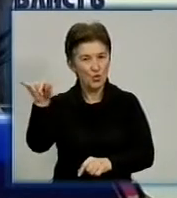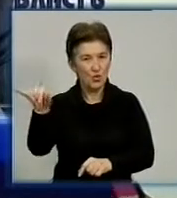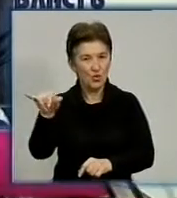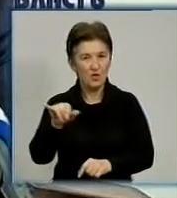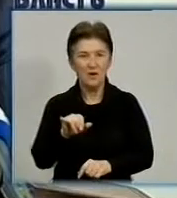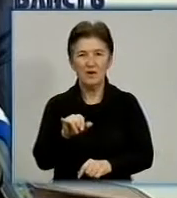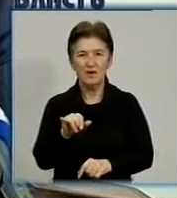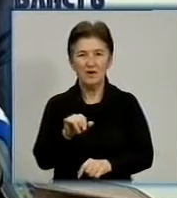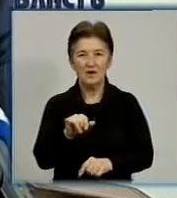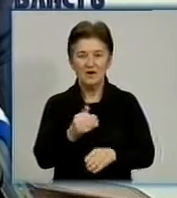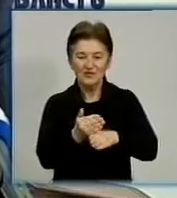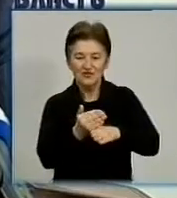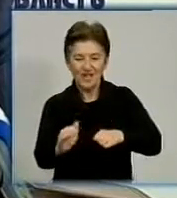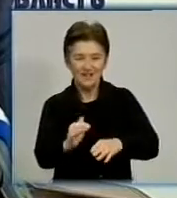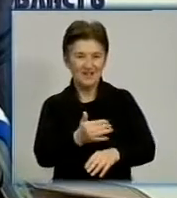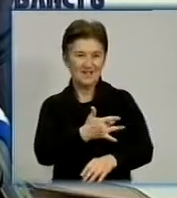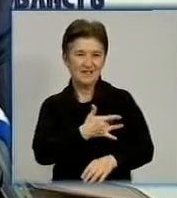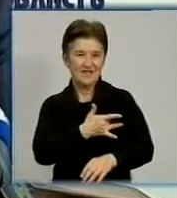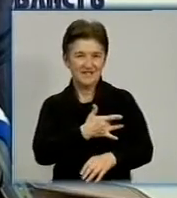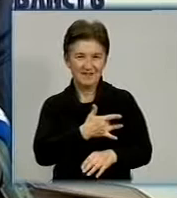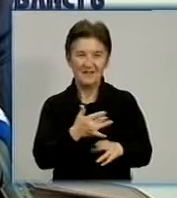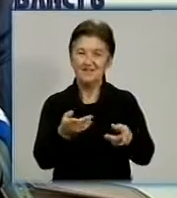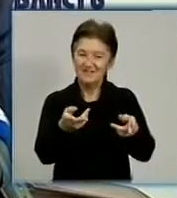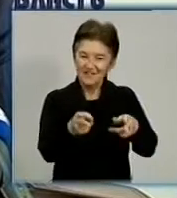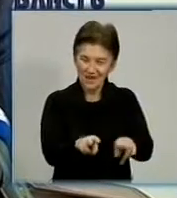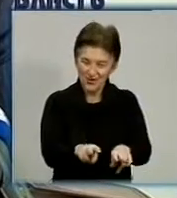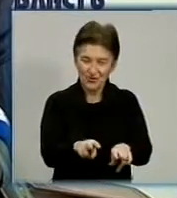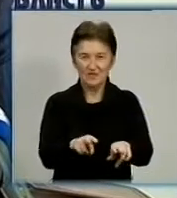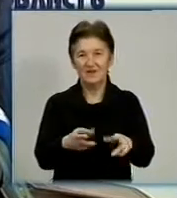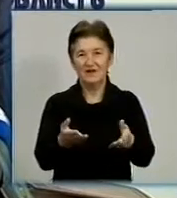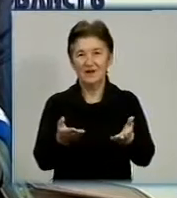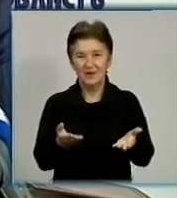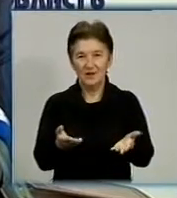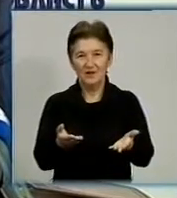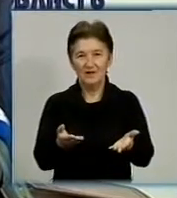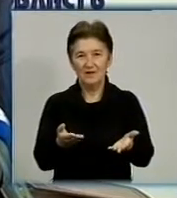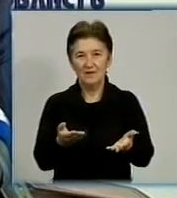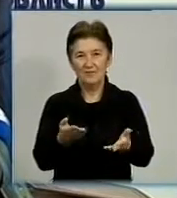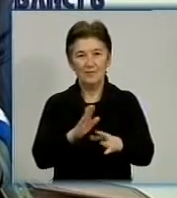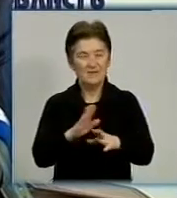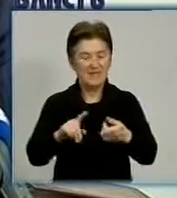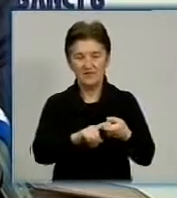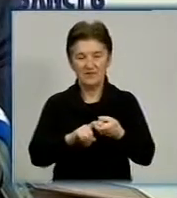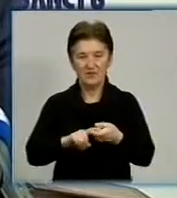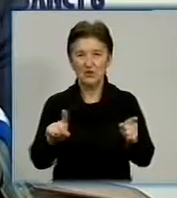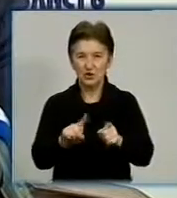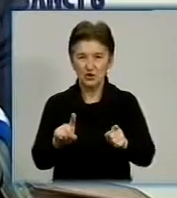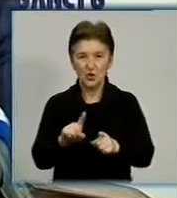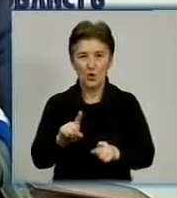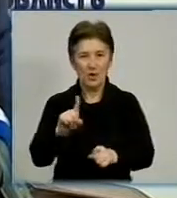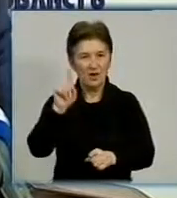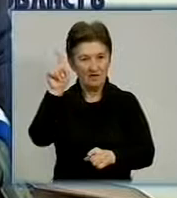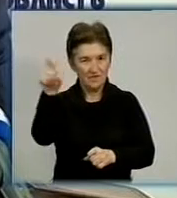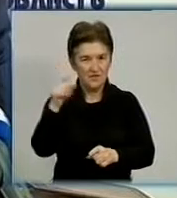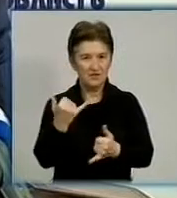все одно частинка серця тут, як у нормальної людини, яка тут, приклад, залишилась на території. І, незважаючи на те, що він зараз